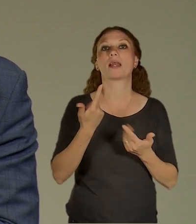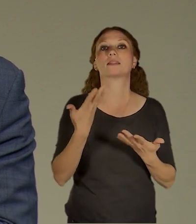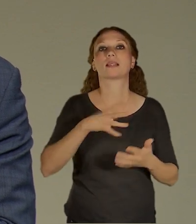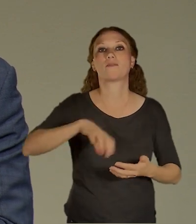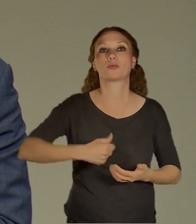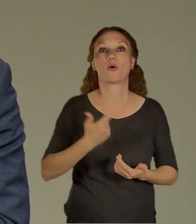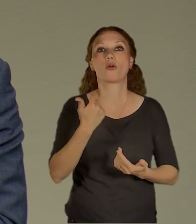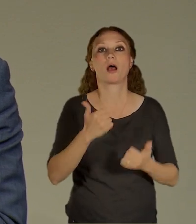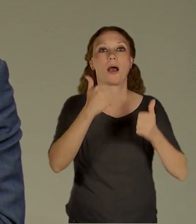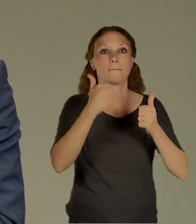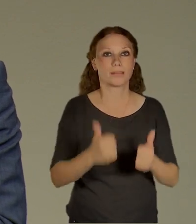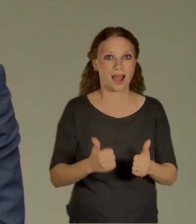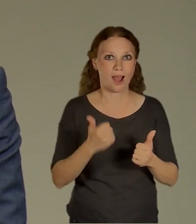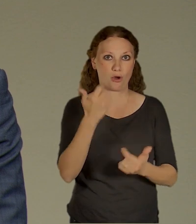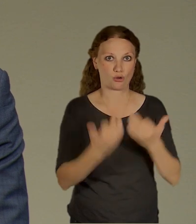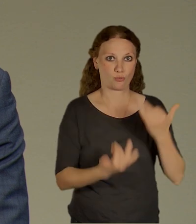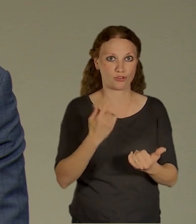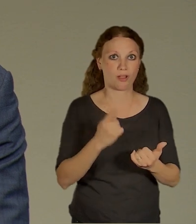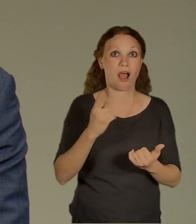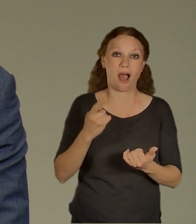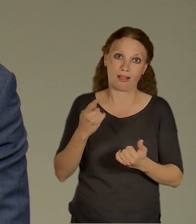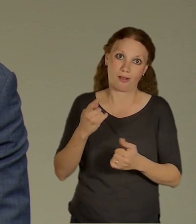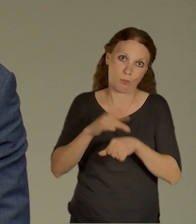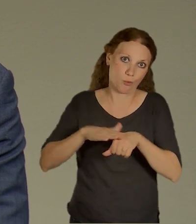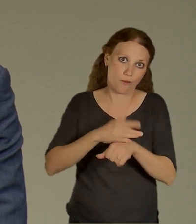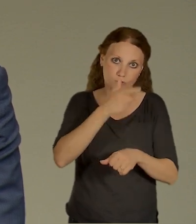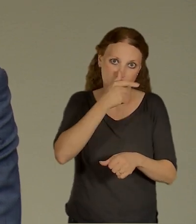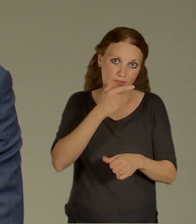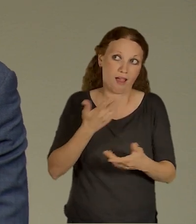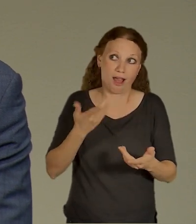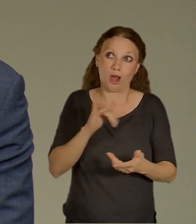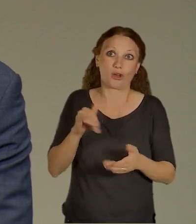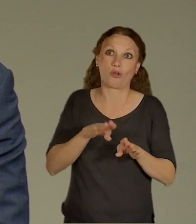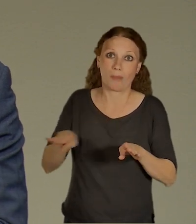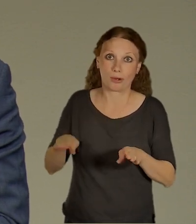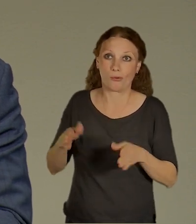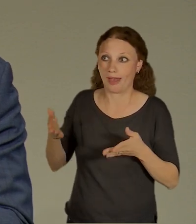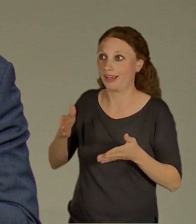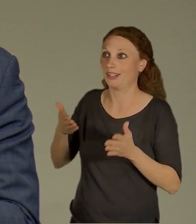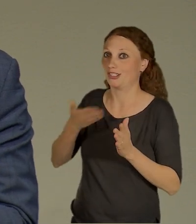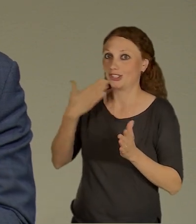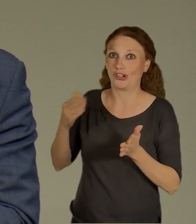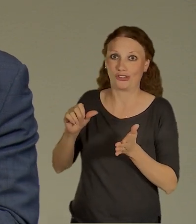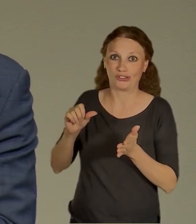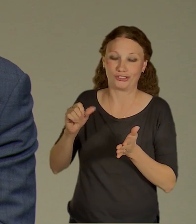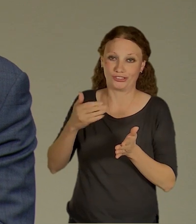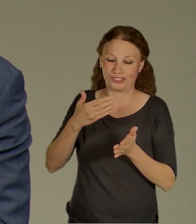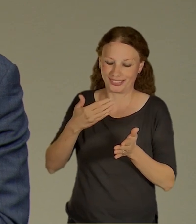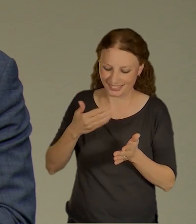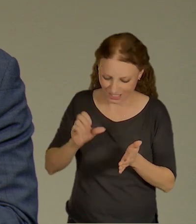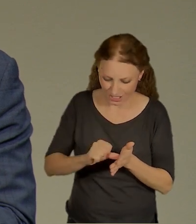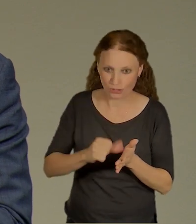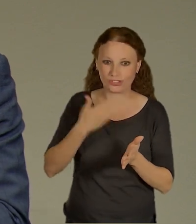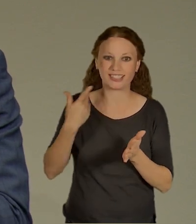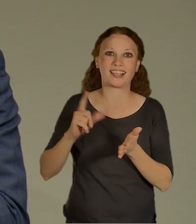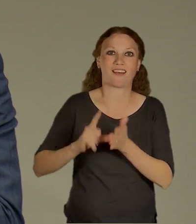vlastně vám na tom parkujou středočeši, když to řeknu takhle jako blbě. Středočechy máme rádi, někteří z nich si myslí, že